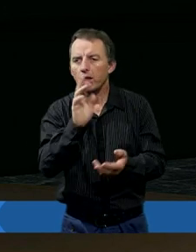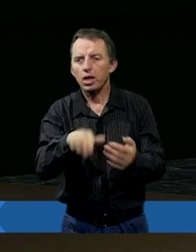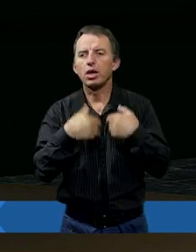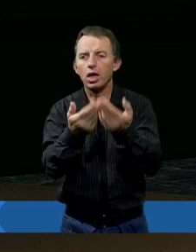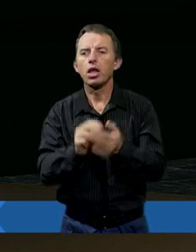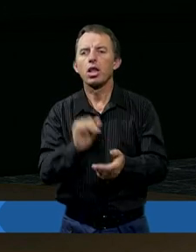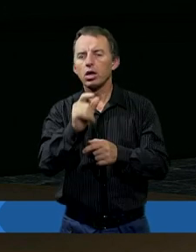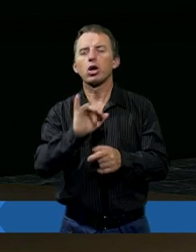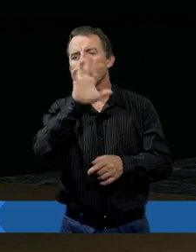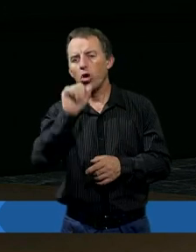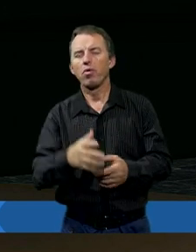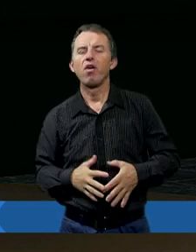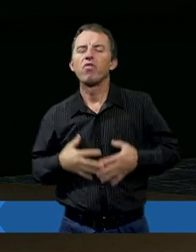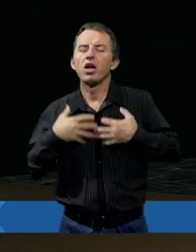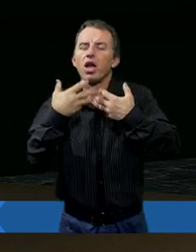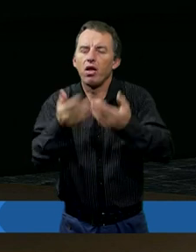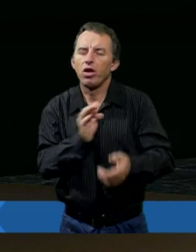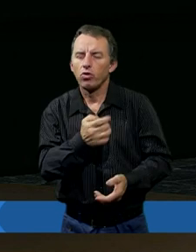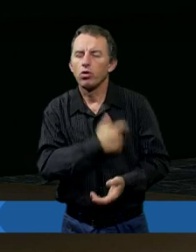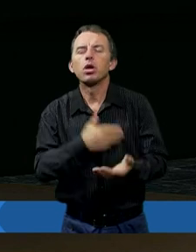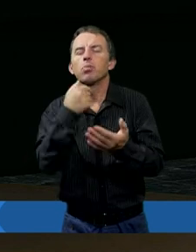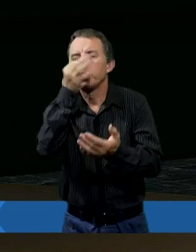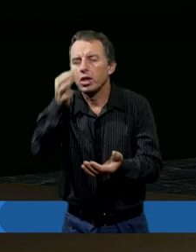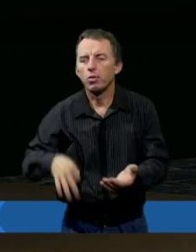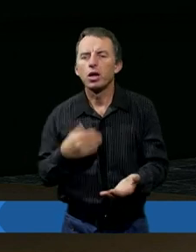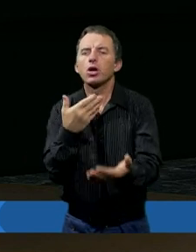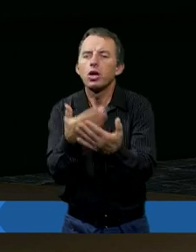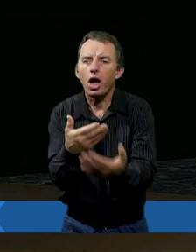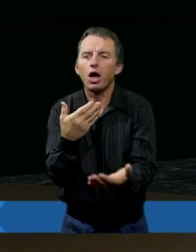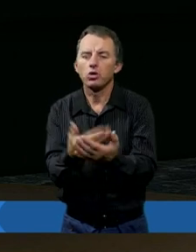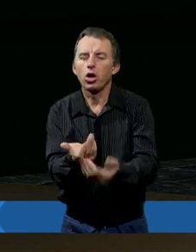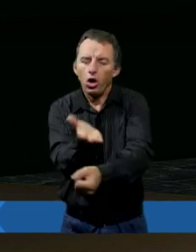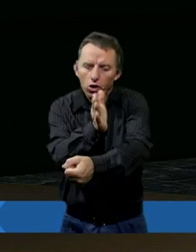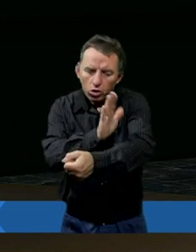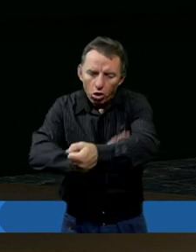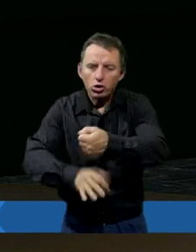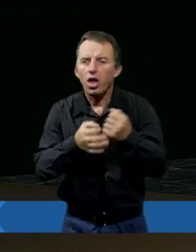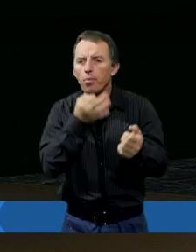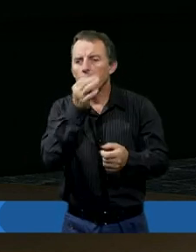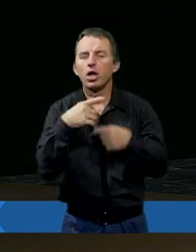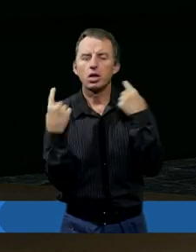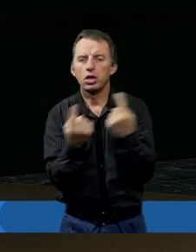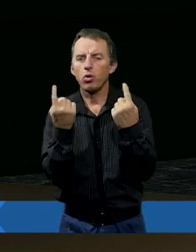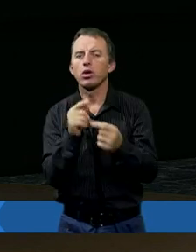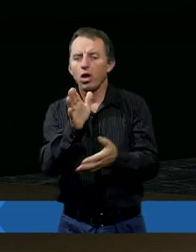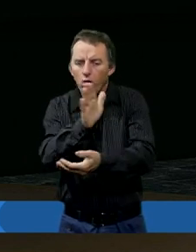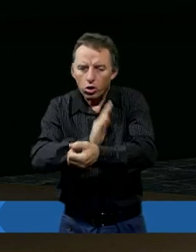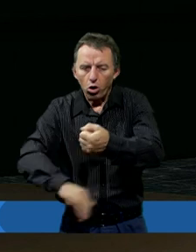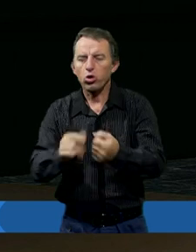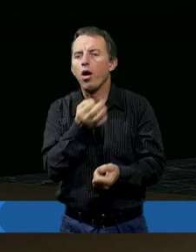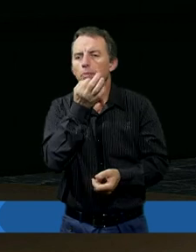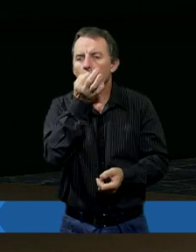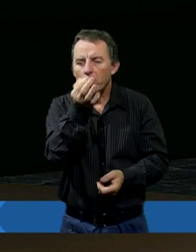zadawać. Tak jak Joba wylewać nasze serce i pytać Panie dlaczego? Bo to rodzi pytania. Takie sytuacje rodzą pytania.